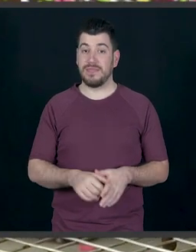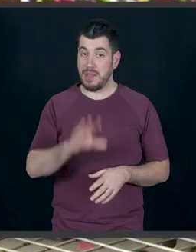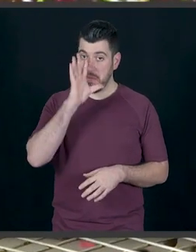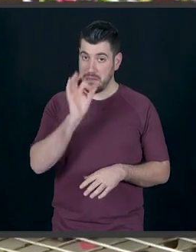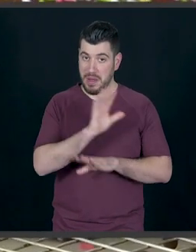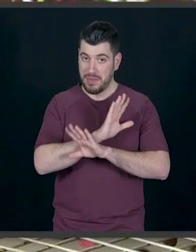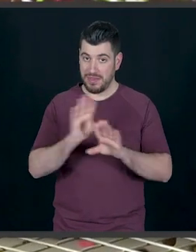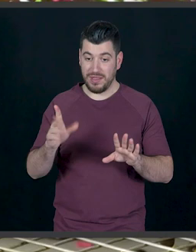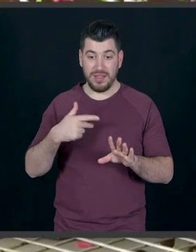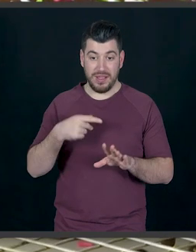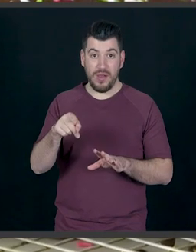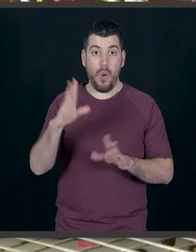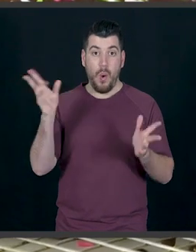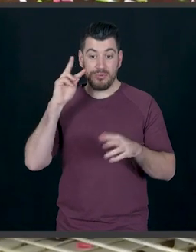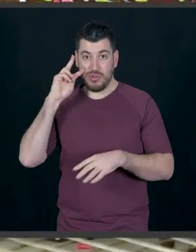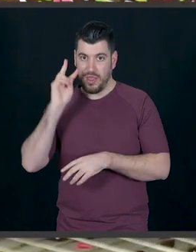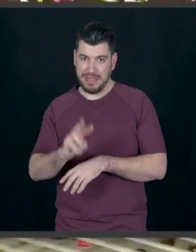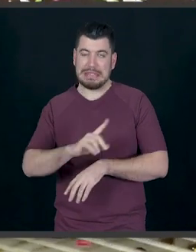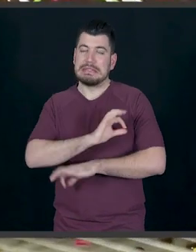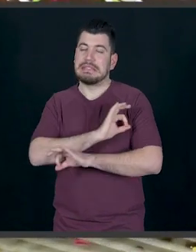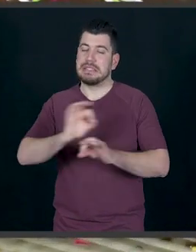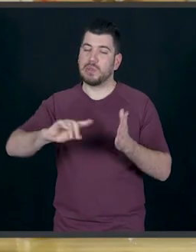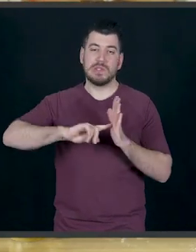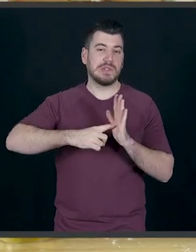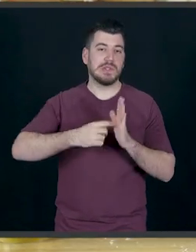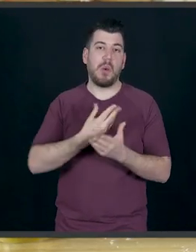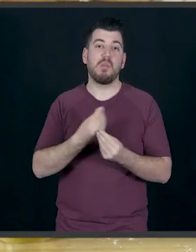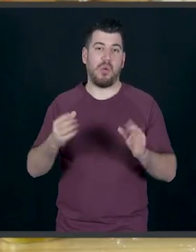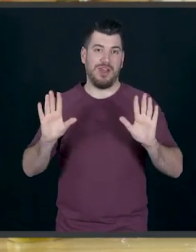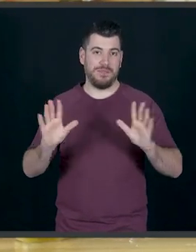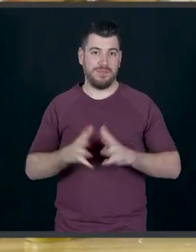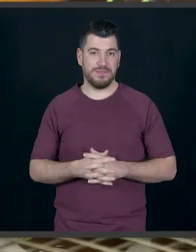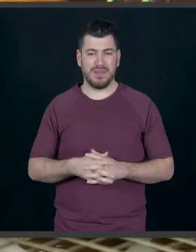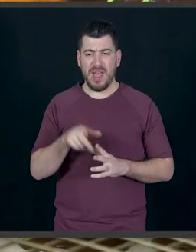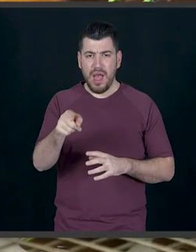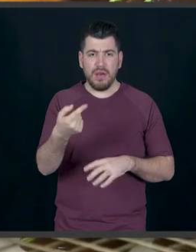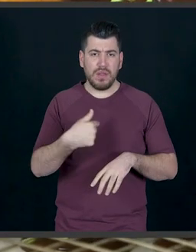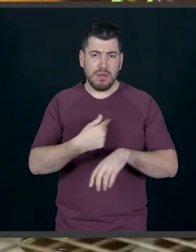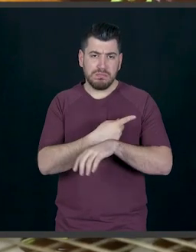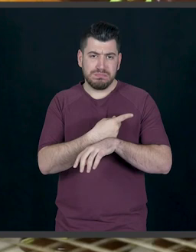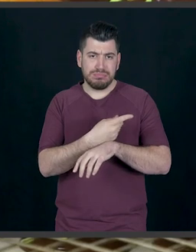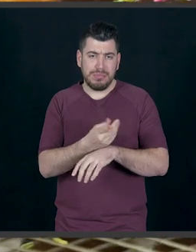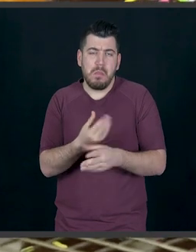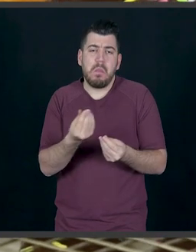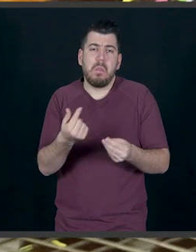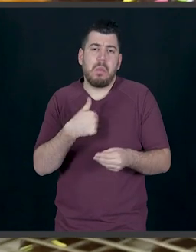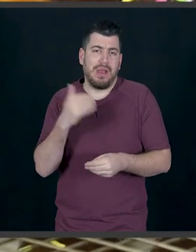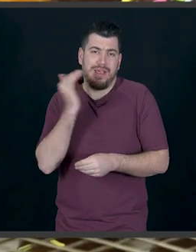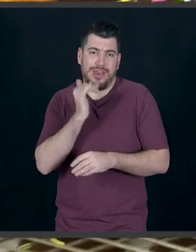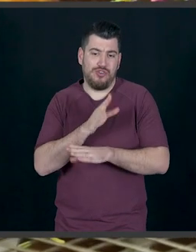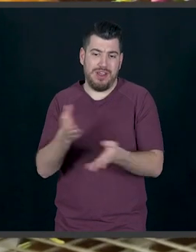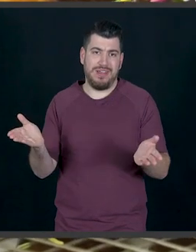Πραγματικά θα τα ζήλευε οποιοςδήποτε φτιάχνει ντόνατς. Τα φτιάξαμε σε πολύ λίγη ώρα και κοιτάξτε εδώ τι